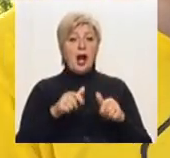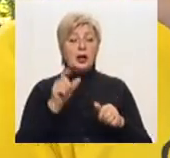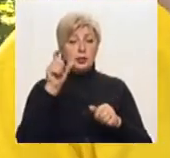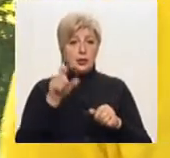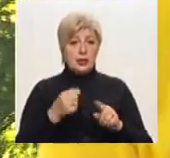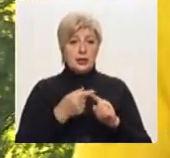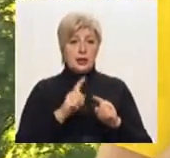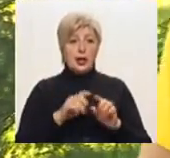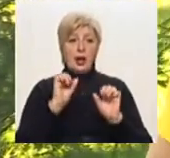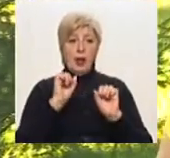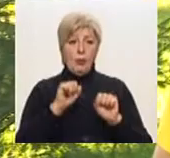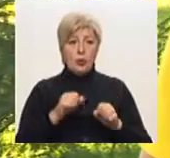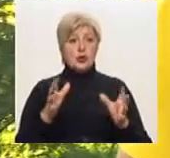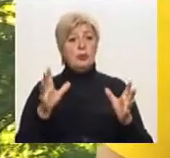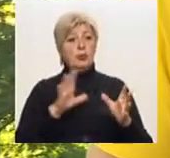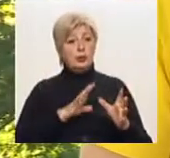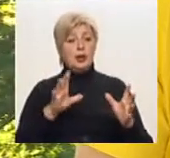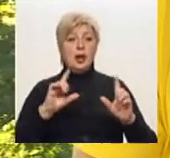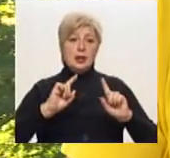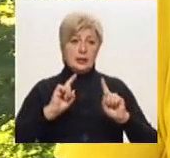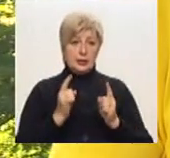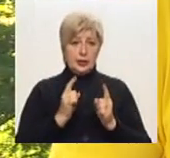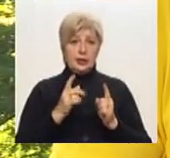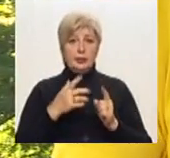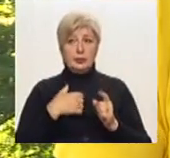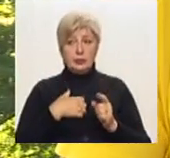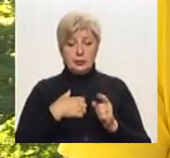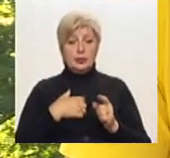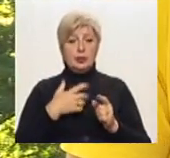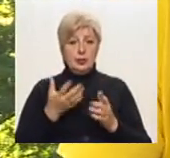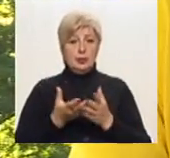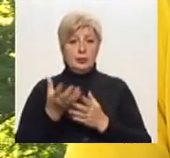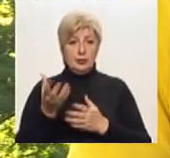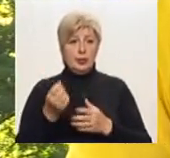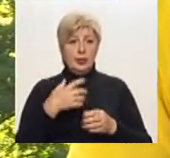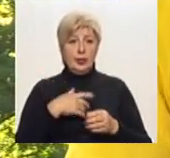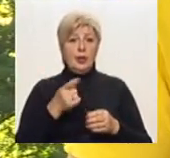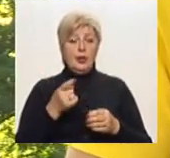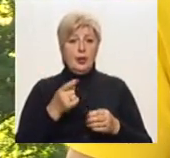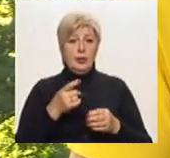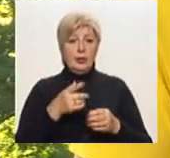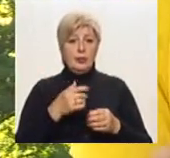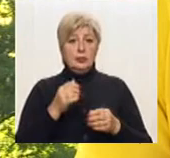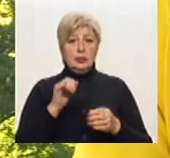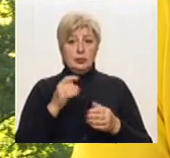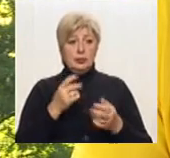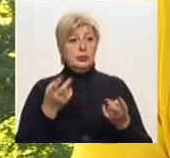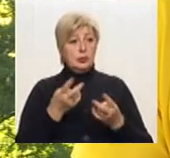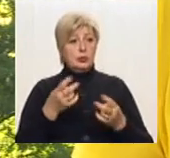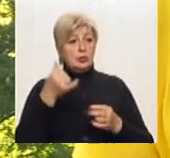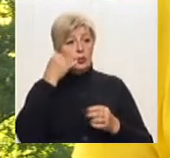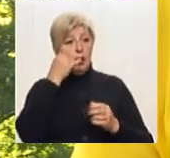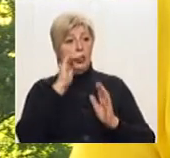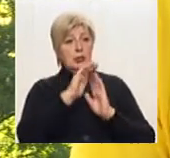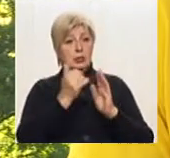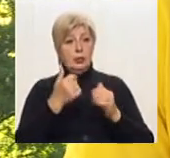бути затримана, він як хоч не хоч, йому платять за те, що він працює, а в нього простой. В нього дії які, дзвонить, казати, мене